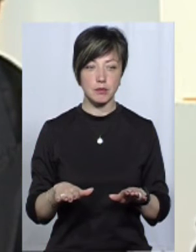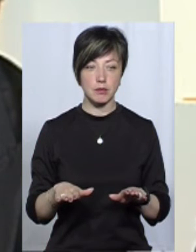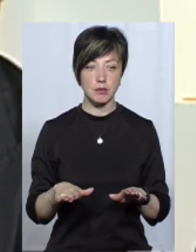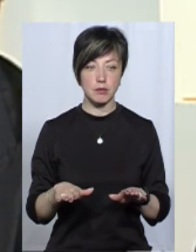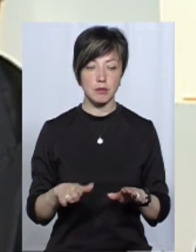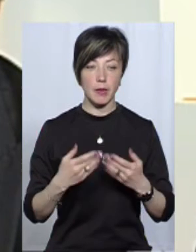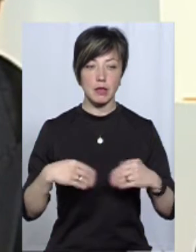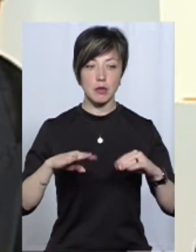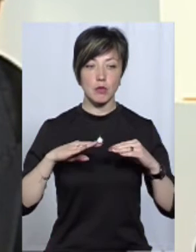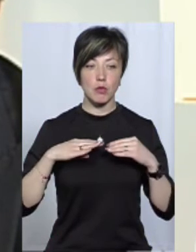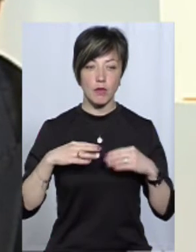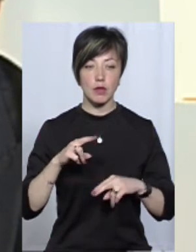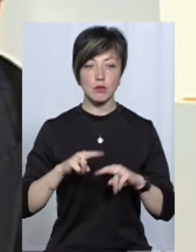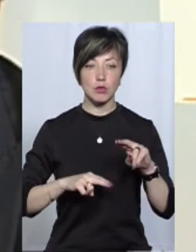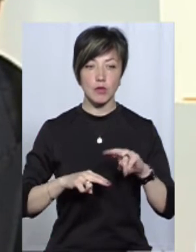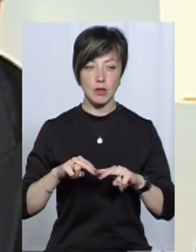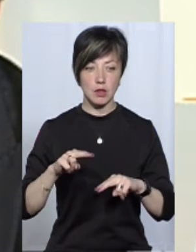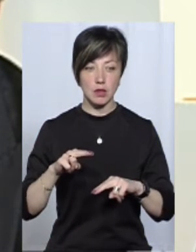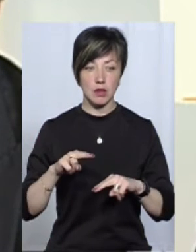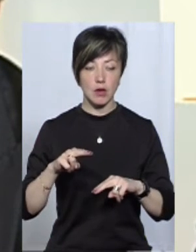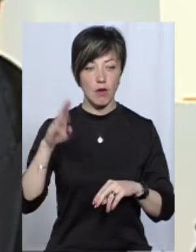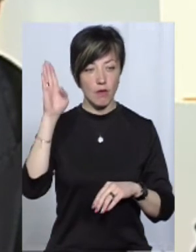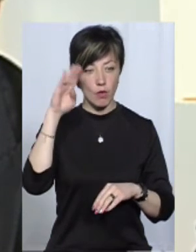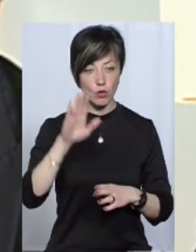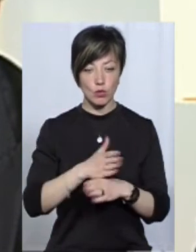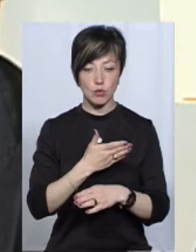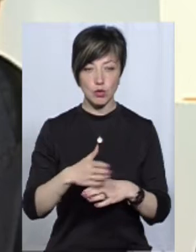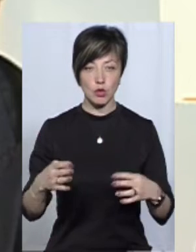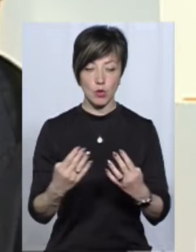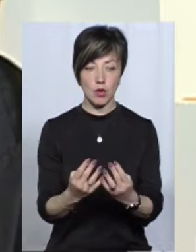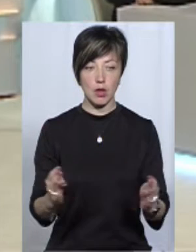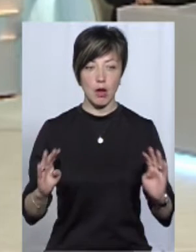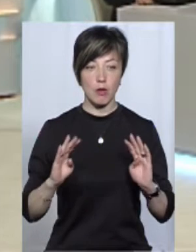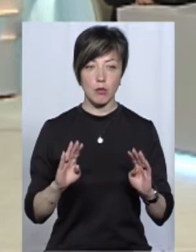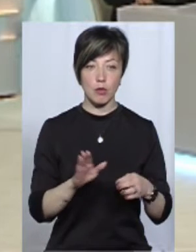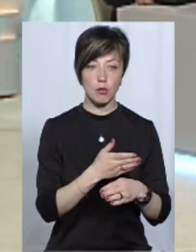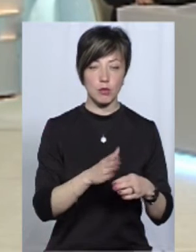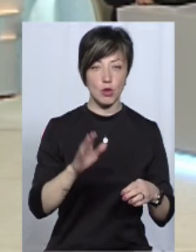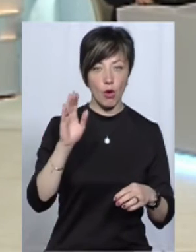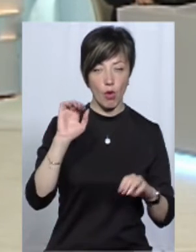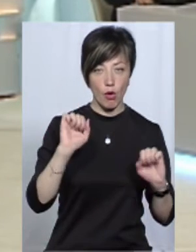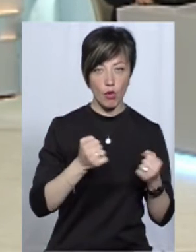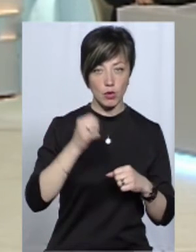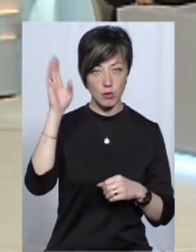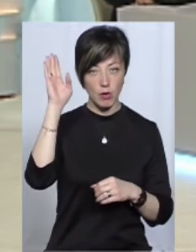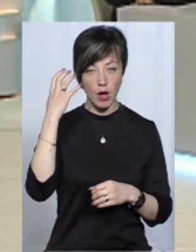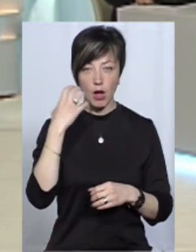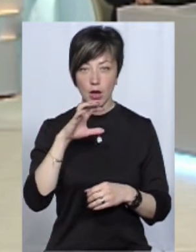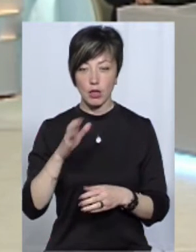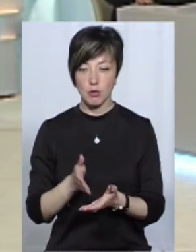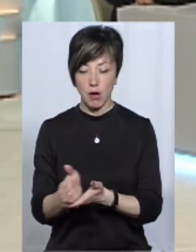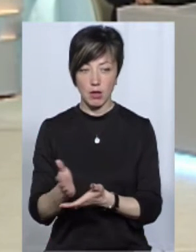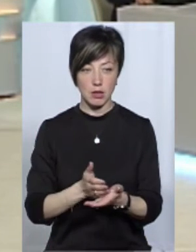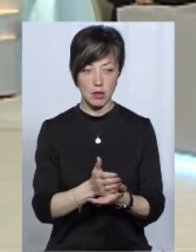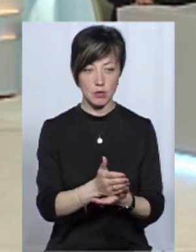запропонували збудувати водорозподільчу дамбу між нашим холодним та гарячим каналом, яка дозволить,